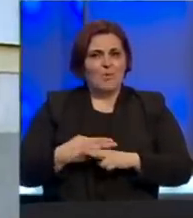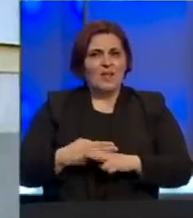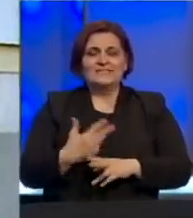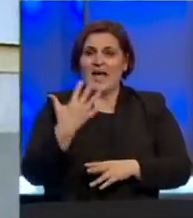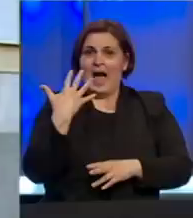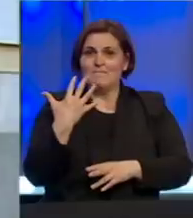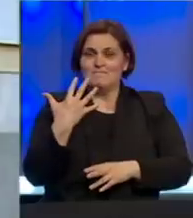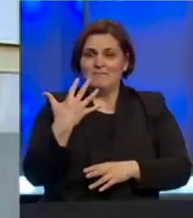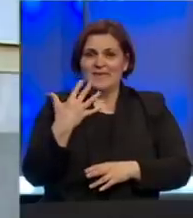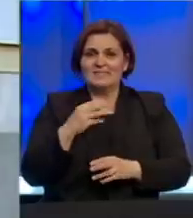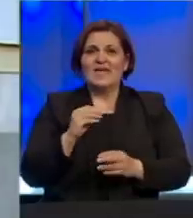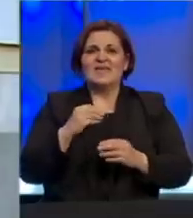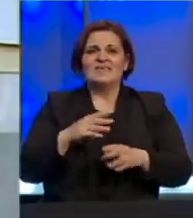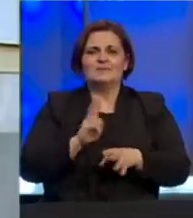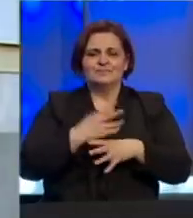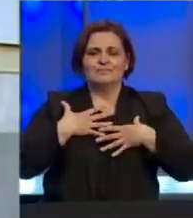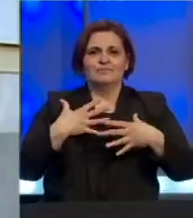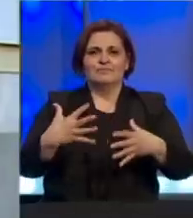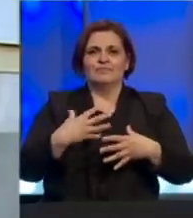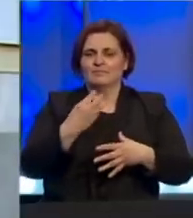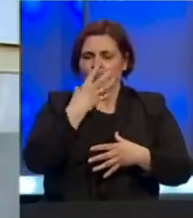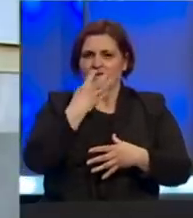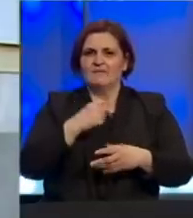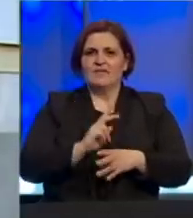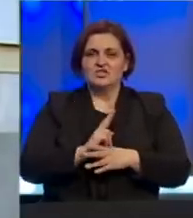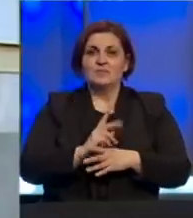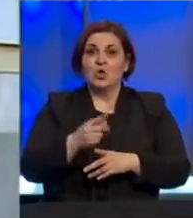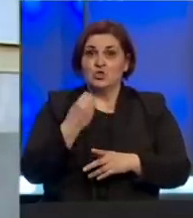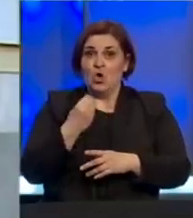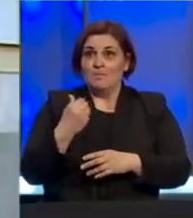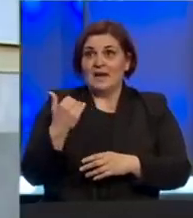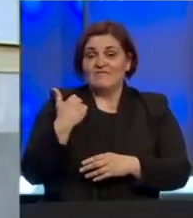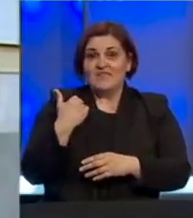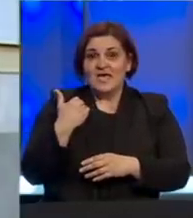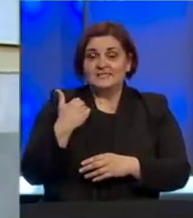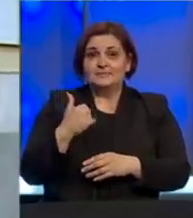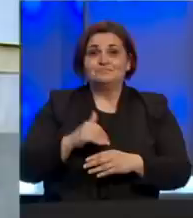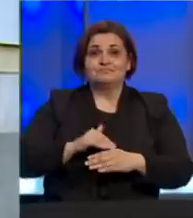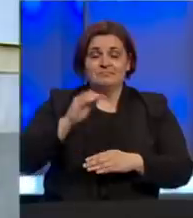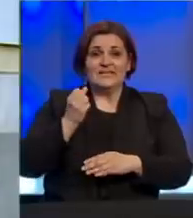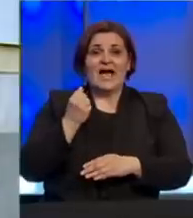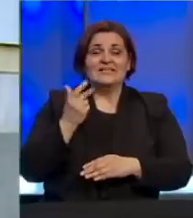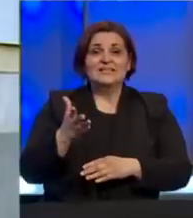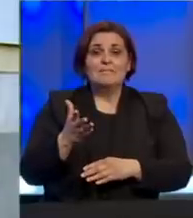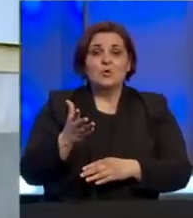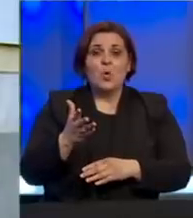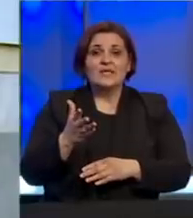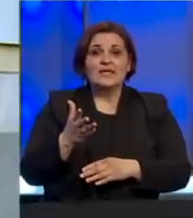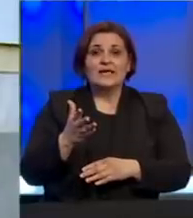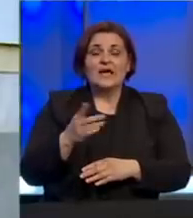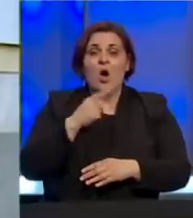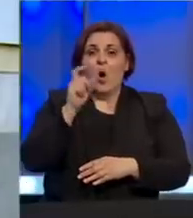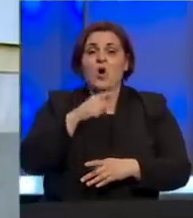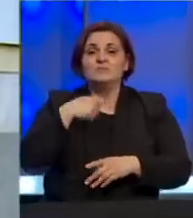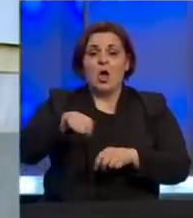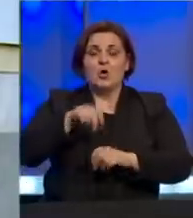pacijenata je priključeno na respiratore. Ono što je dobra vijest je da raste broj lica koja